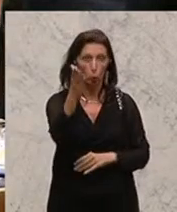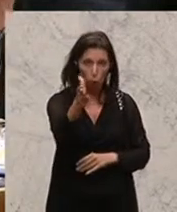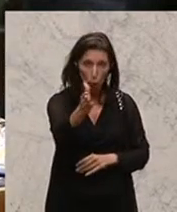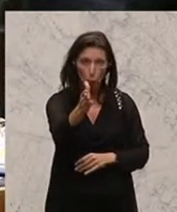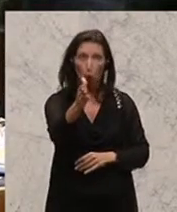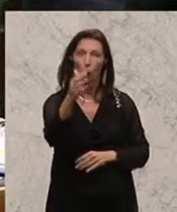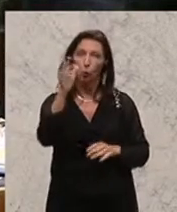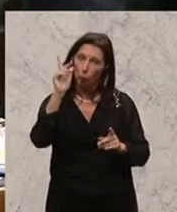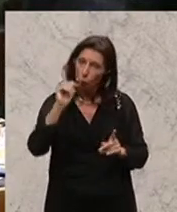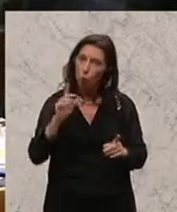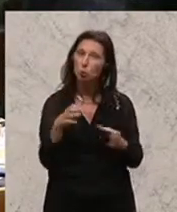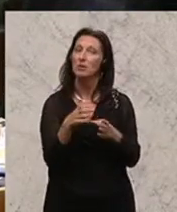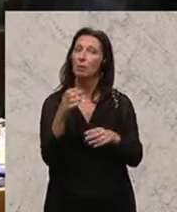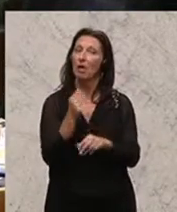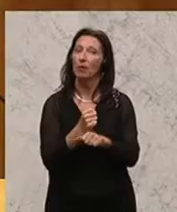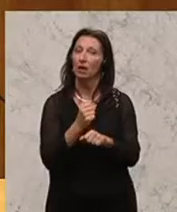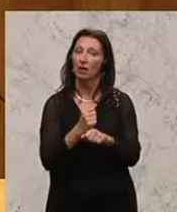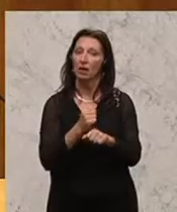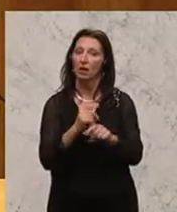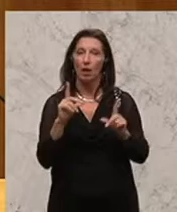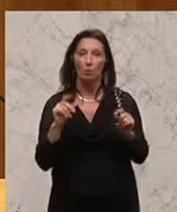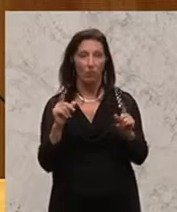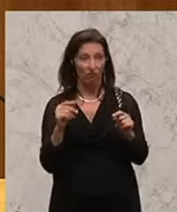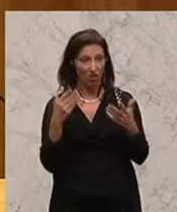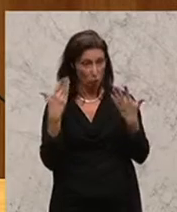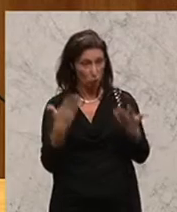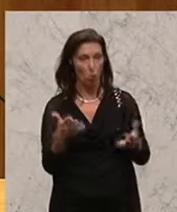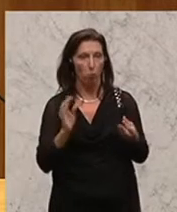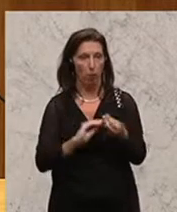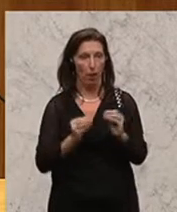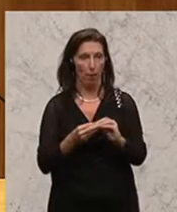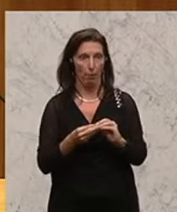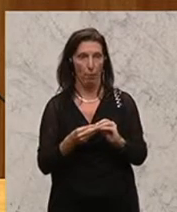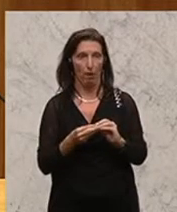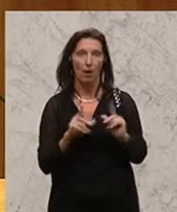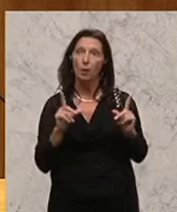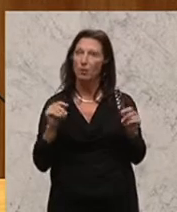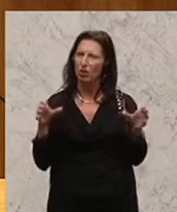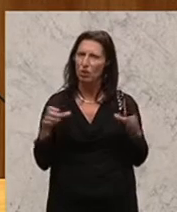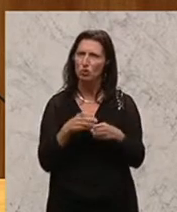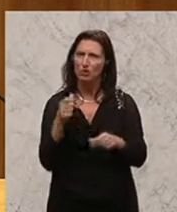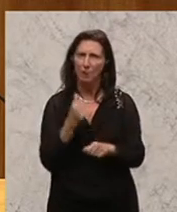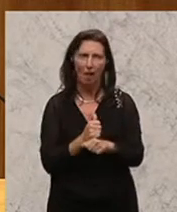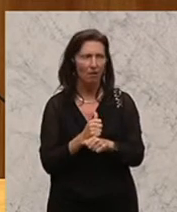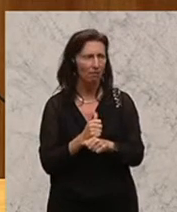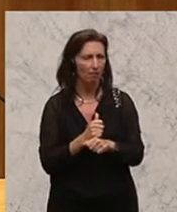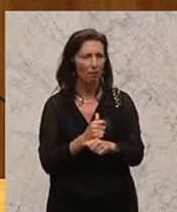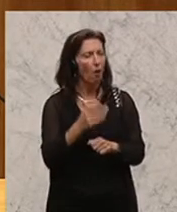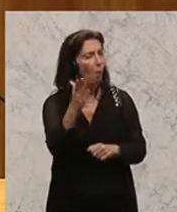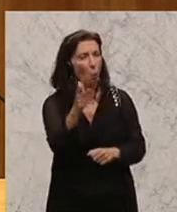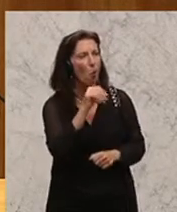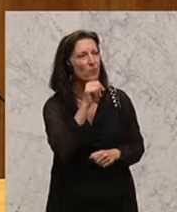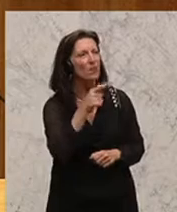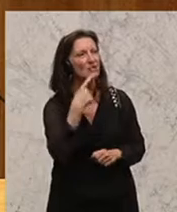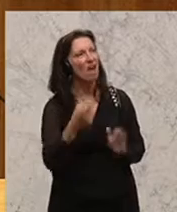zusammenstehen würden. Denn wenn es solche Problemlagen gibt, dann heißt es zusammenstehen und nicht hier zu sagen, Sie